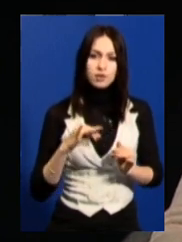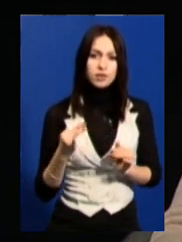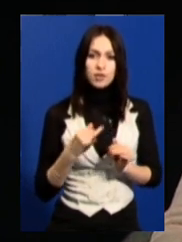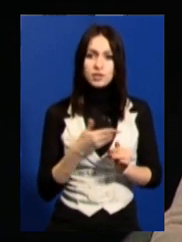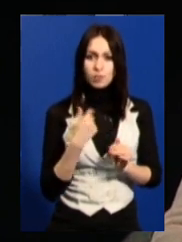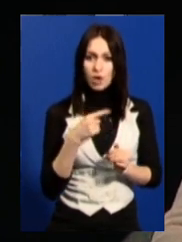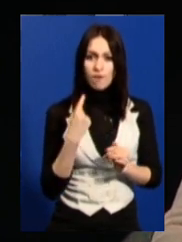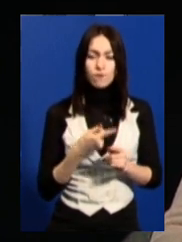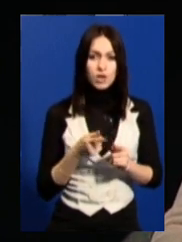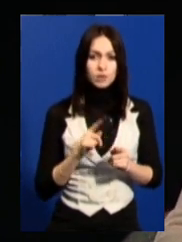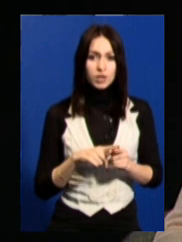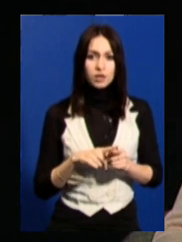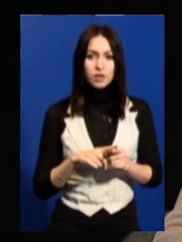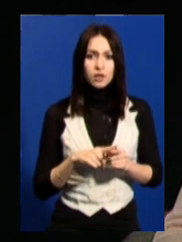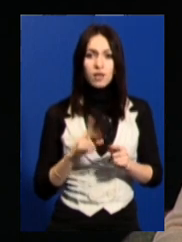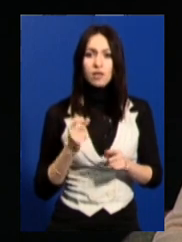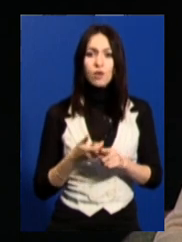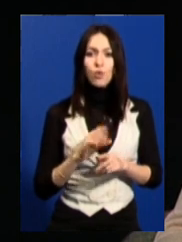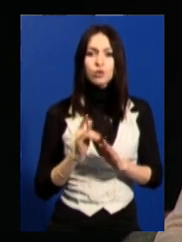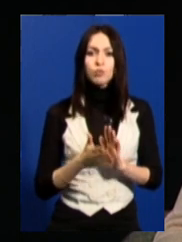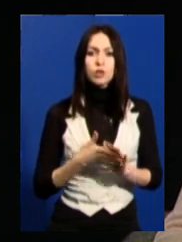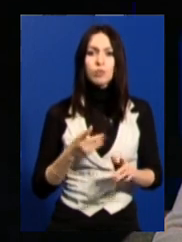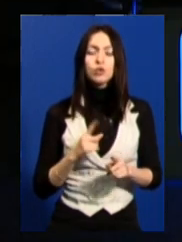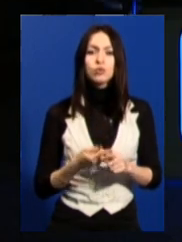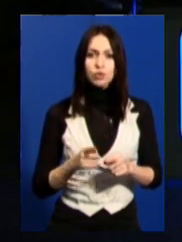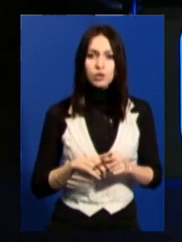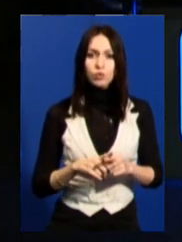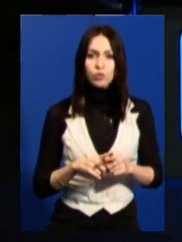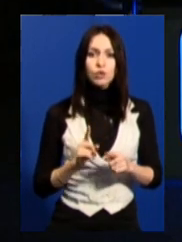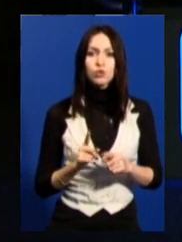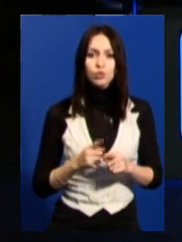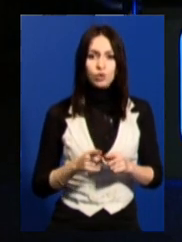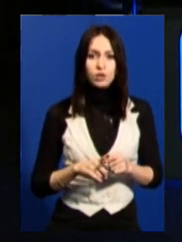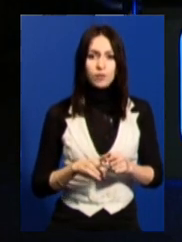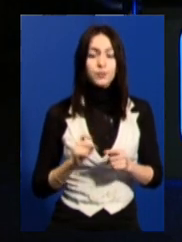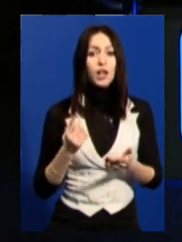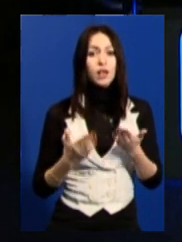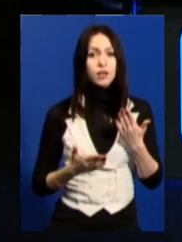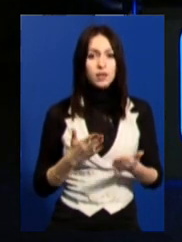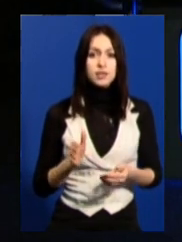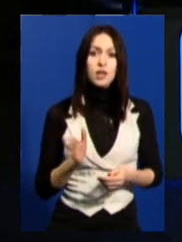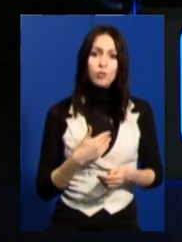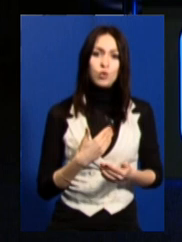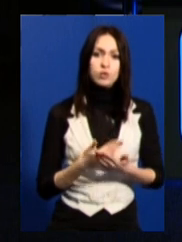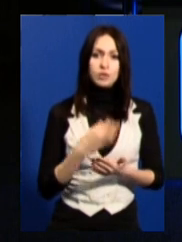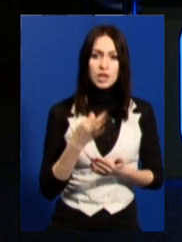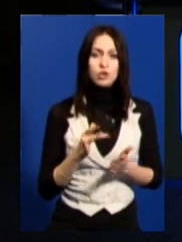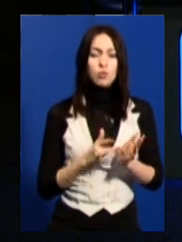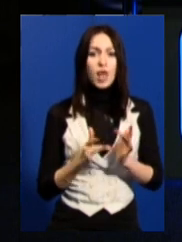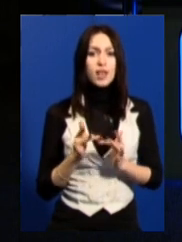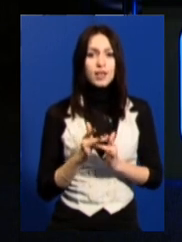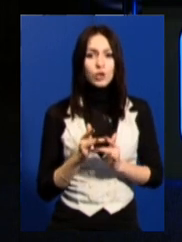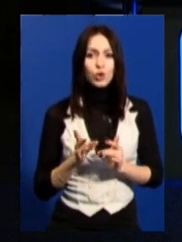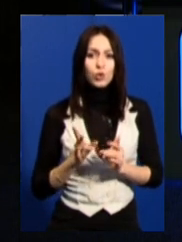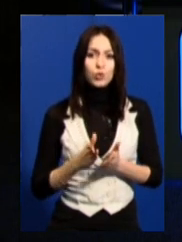говоримо це слово, не дуже розуміючи, що це таке, що за цим стоїть. А якщо відкинути, скажімо, релігійний контекст,